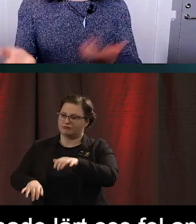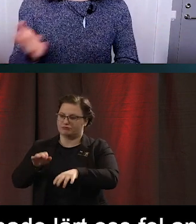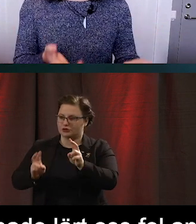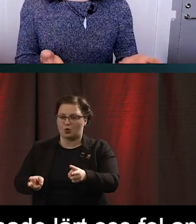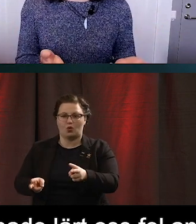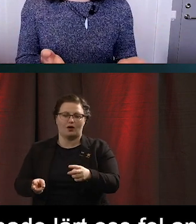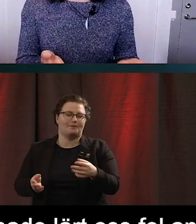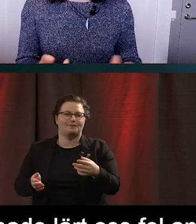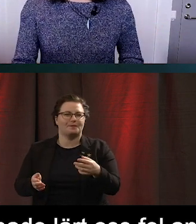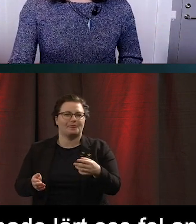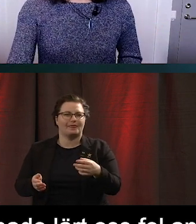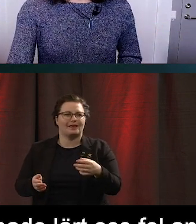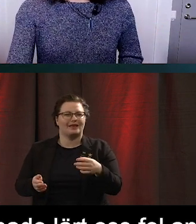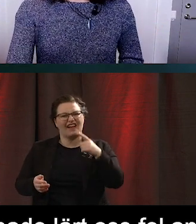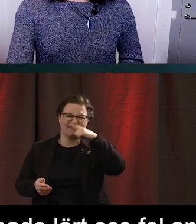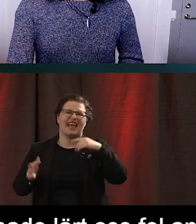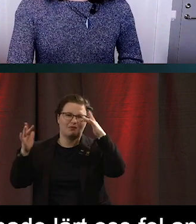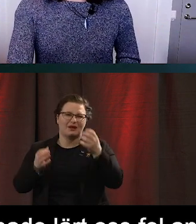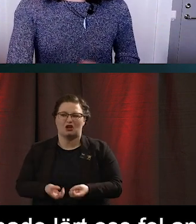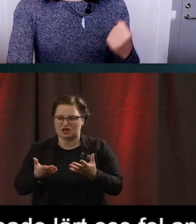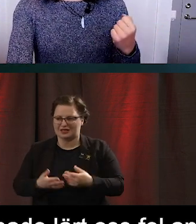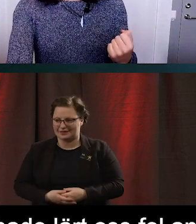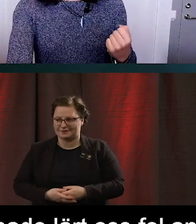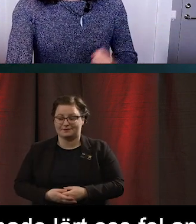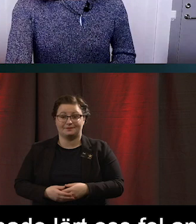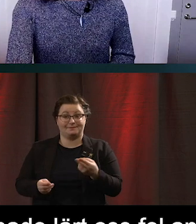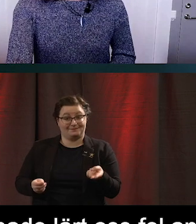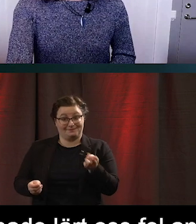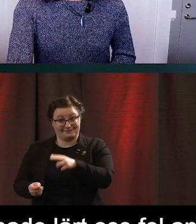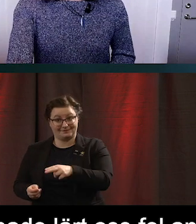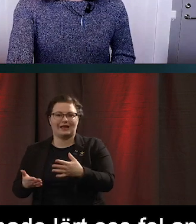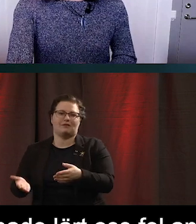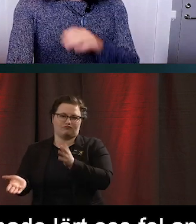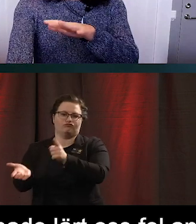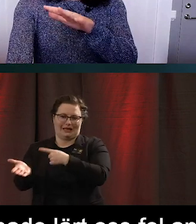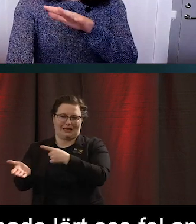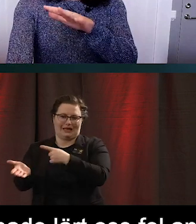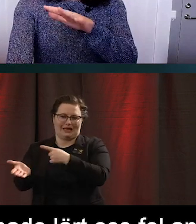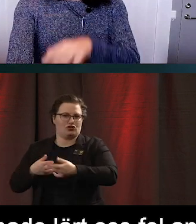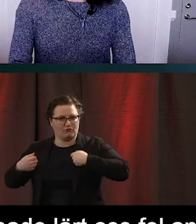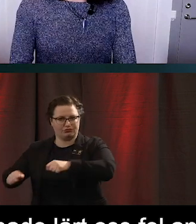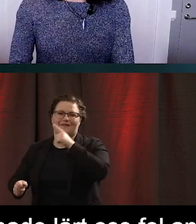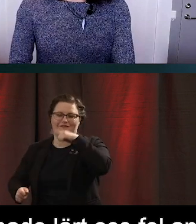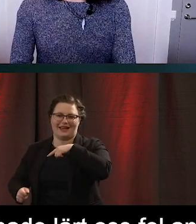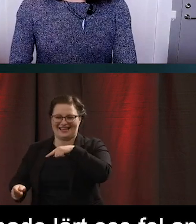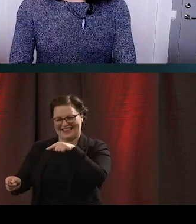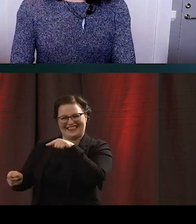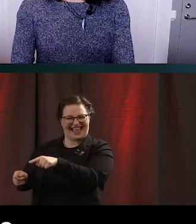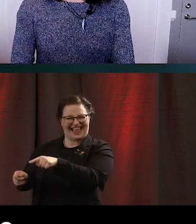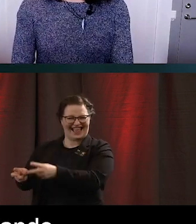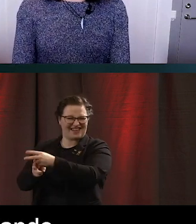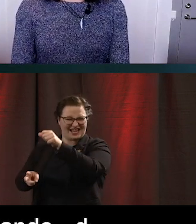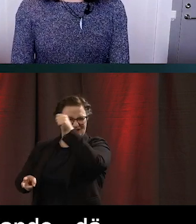fel problemlösning. Och sen slutligen avsiktligt felhandlande. Och det där är ju lite svårare